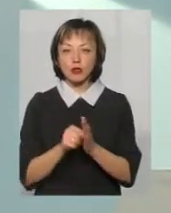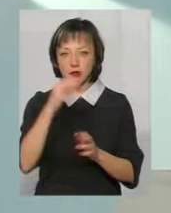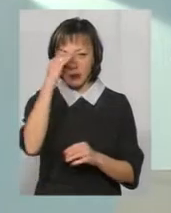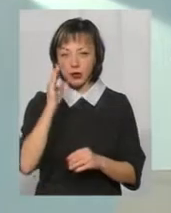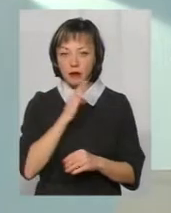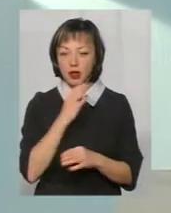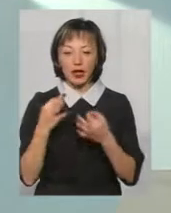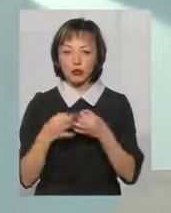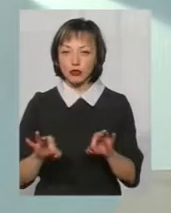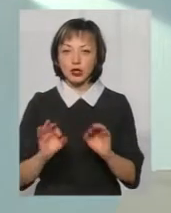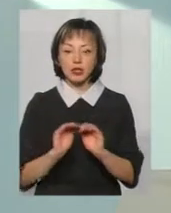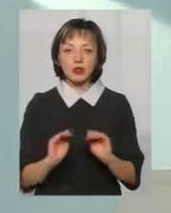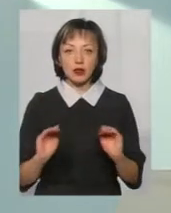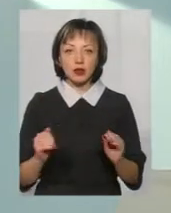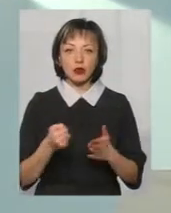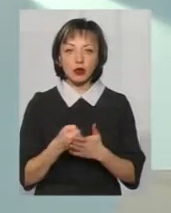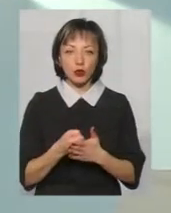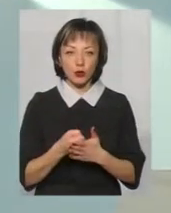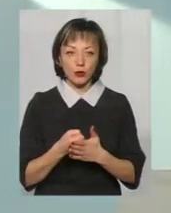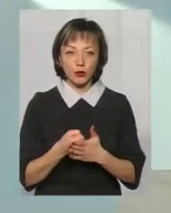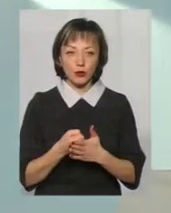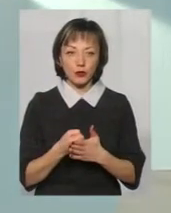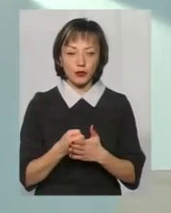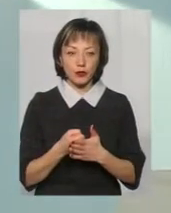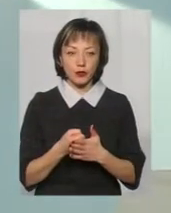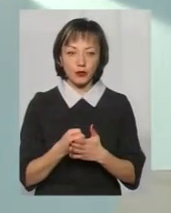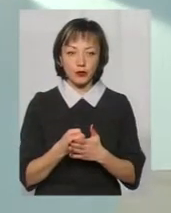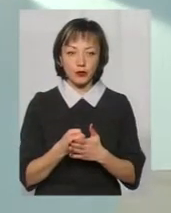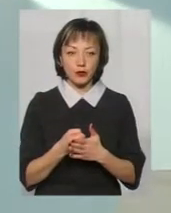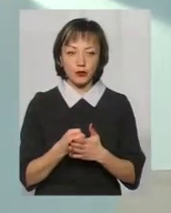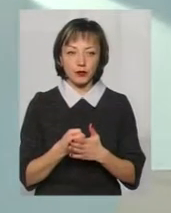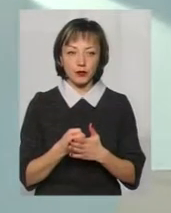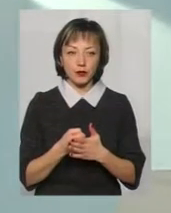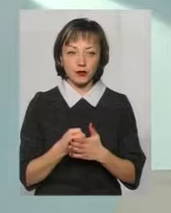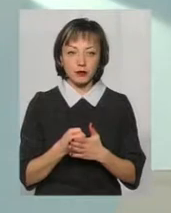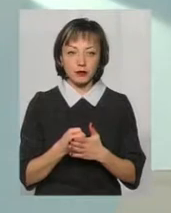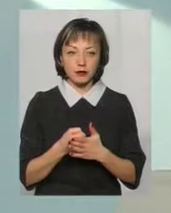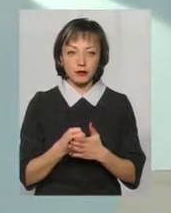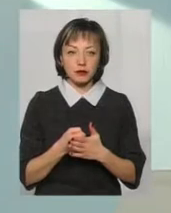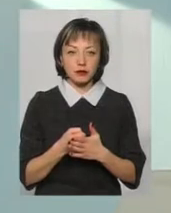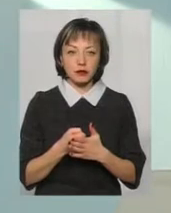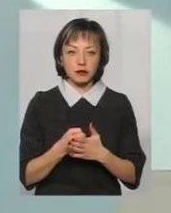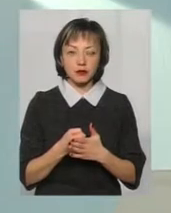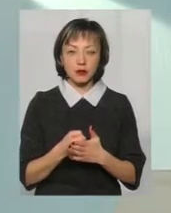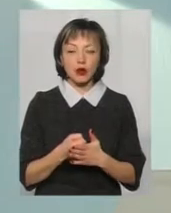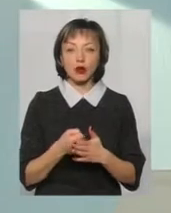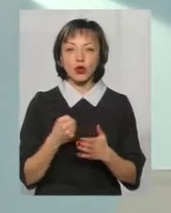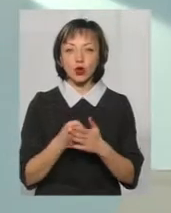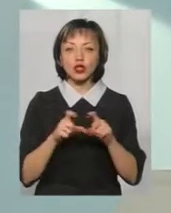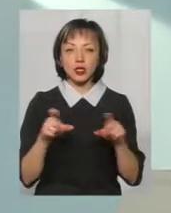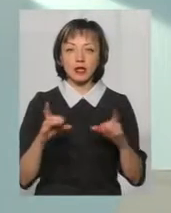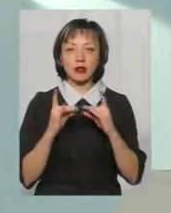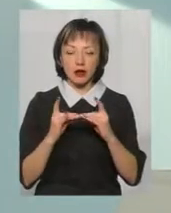метою недопущення дітей до шкіл-інтернатів, будемо так